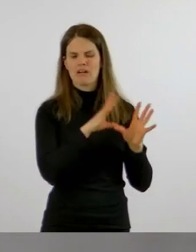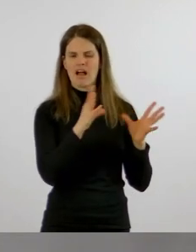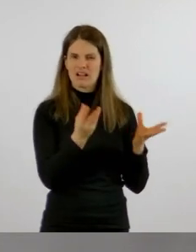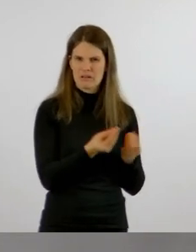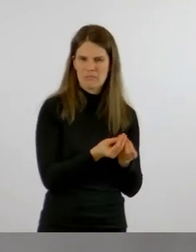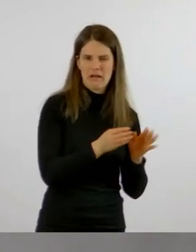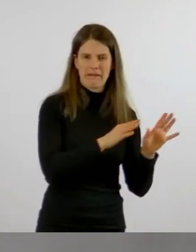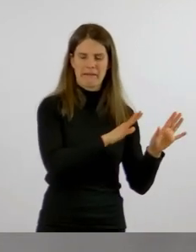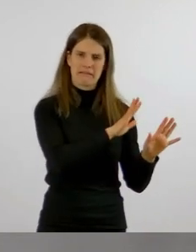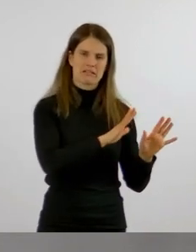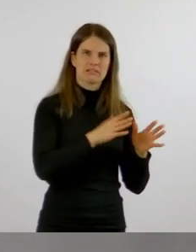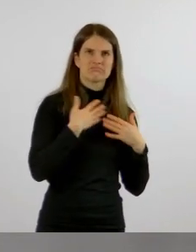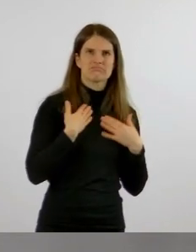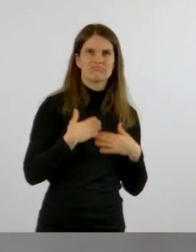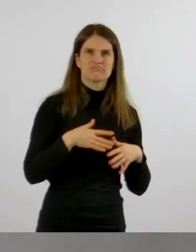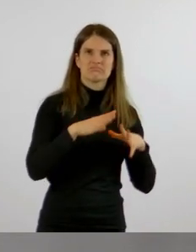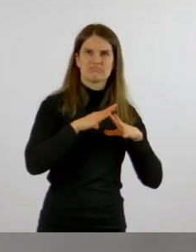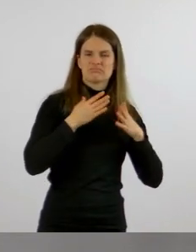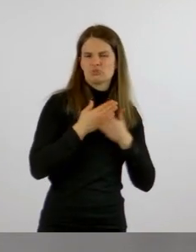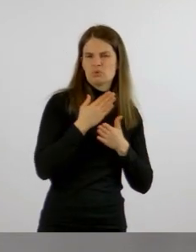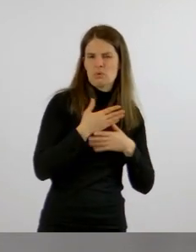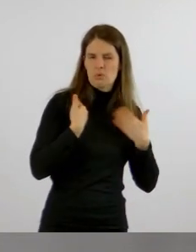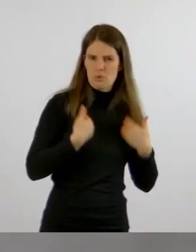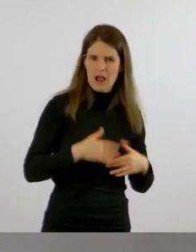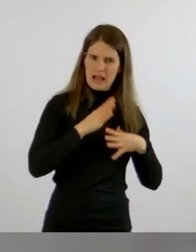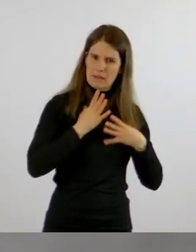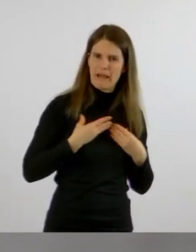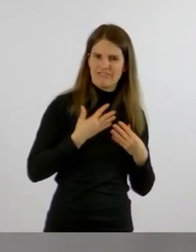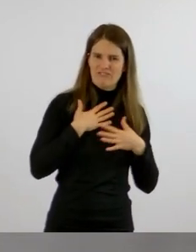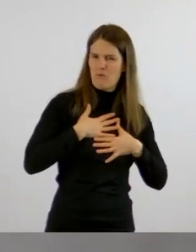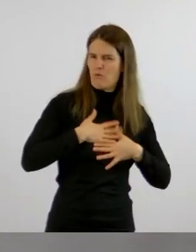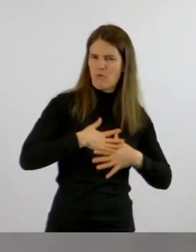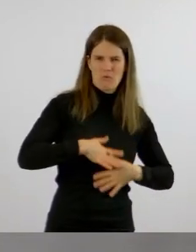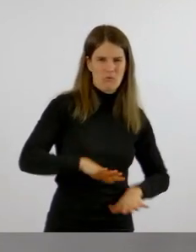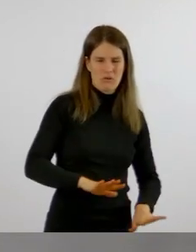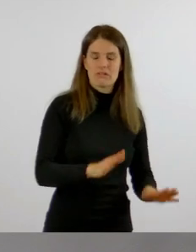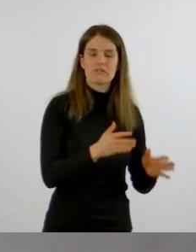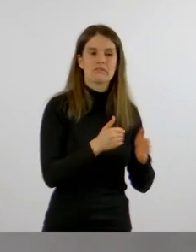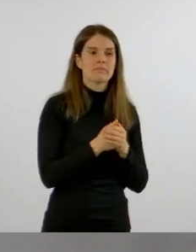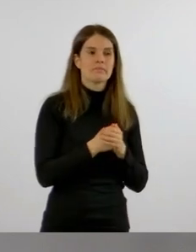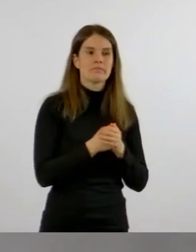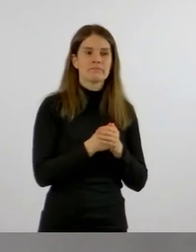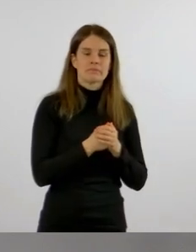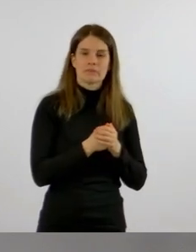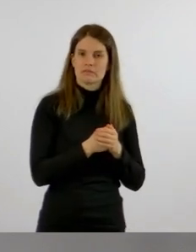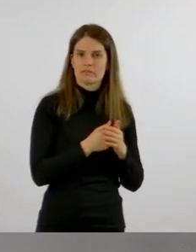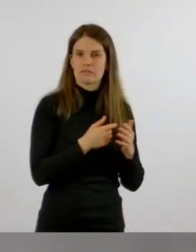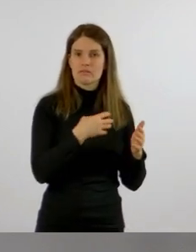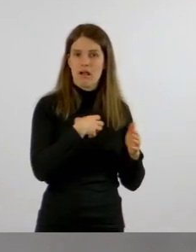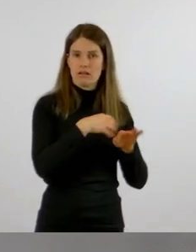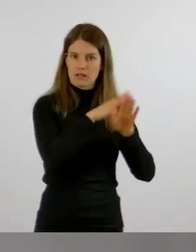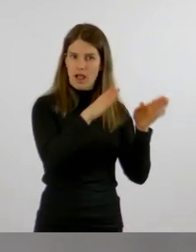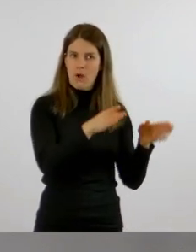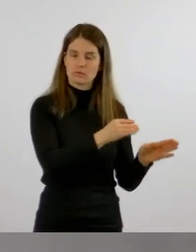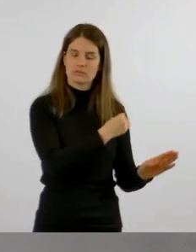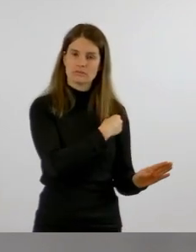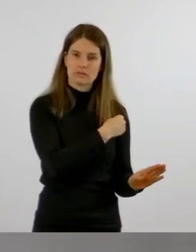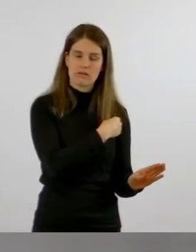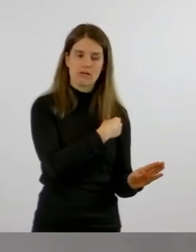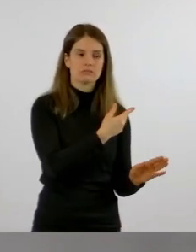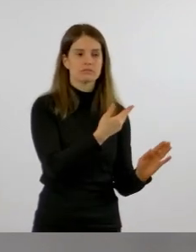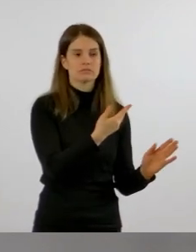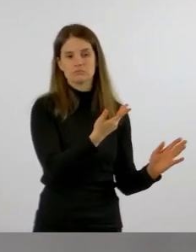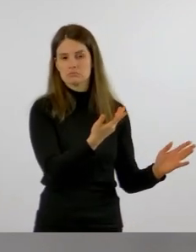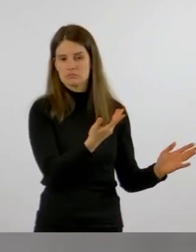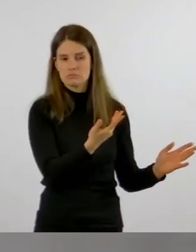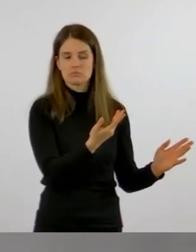Störungen des Allgemeinbefindens. Also das äußert sich nach Angaben der Klinik hauptsächlich in